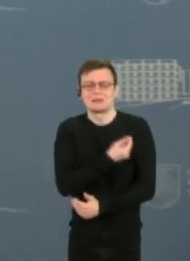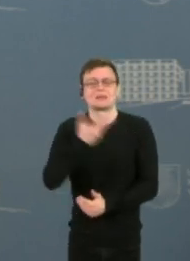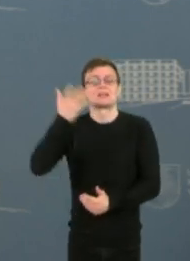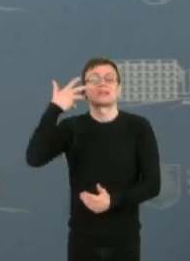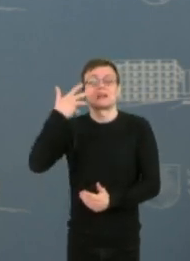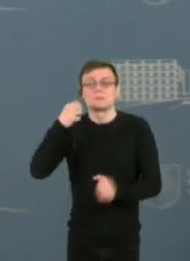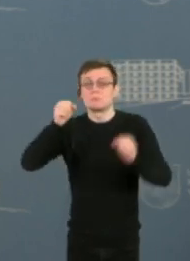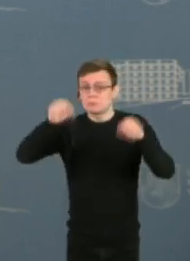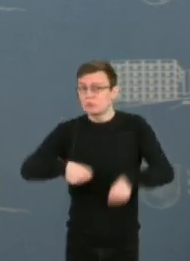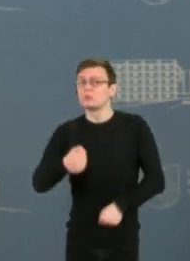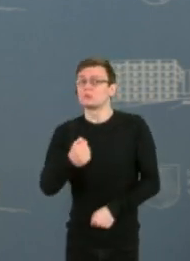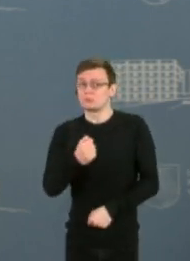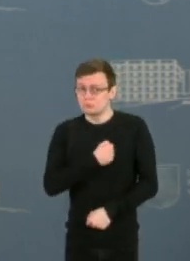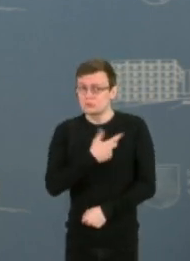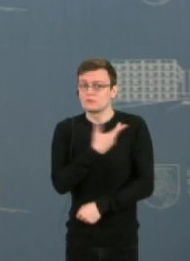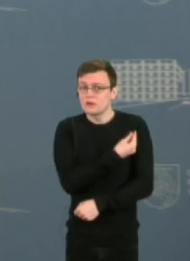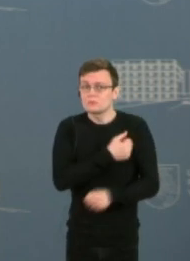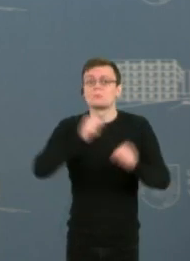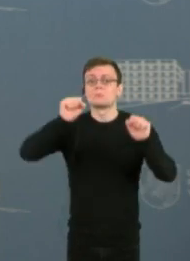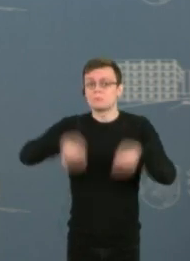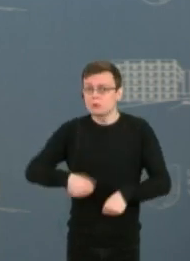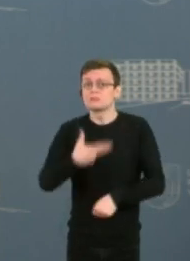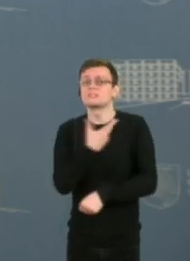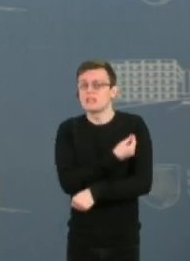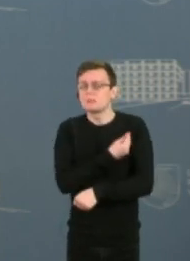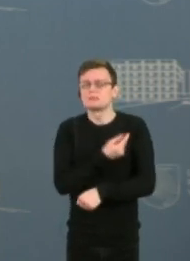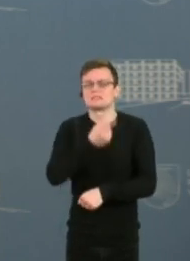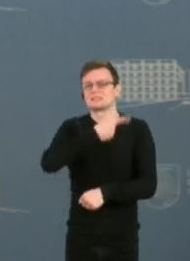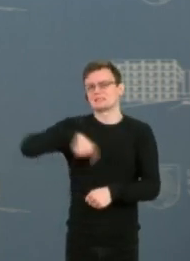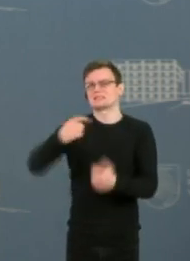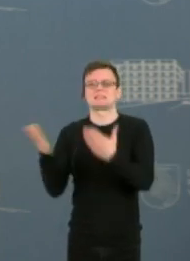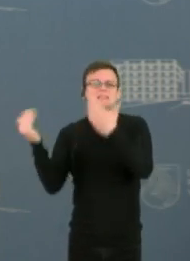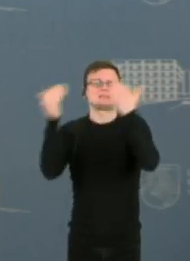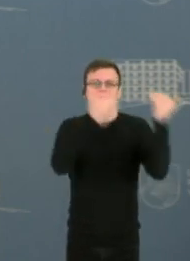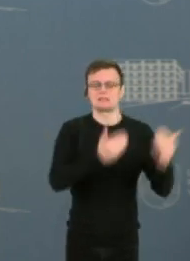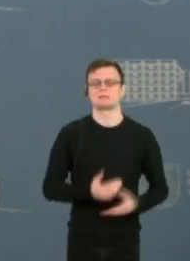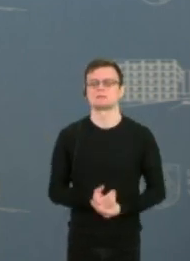pakankamai vakcinų ir jūs turėsite tokią galimybę.